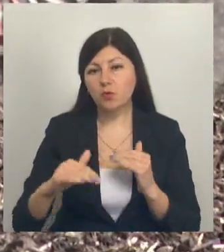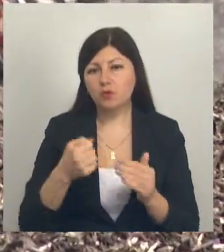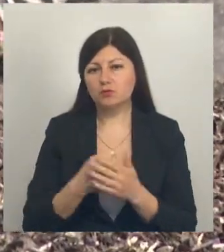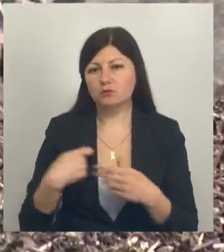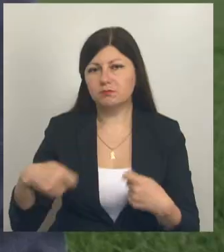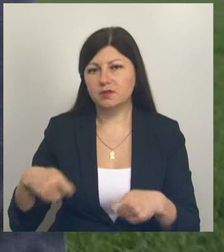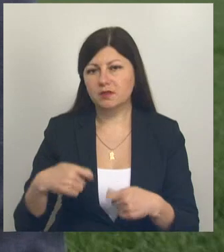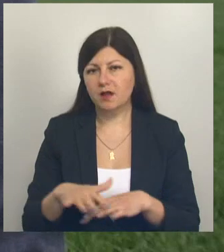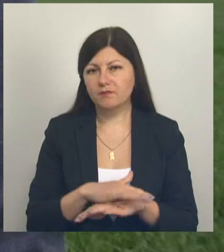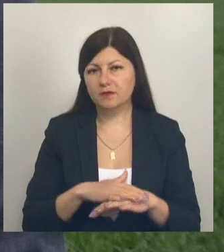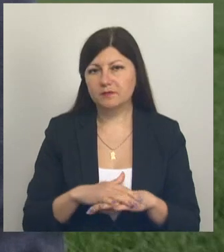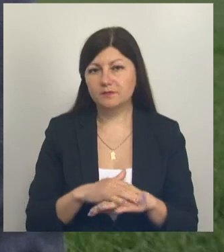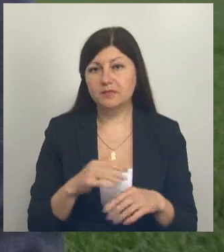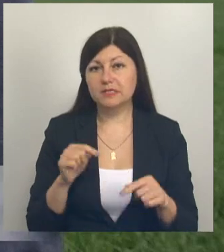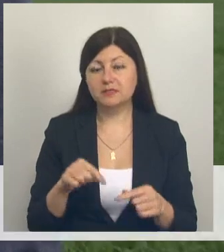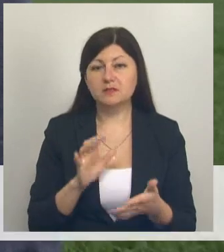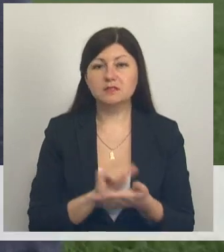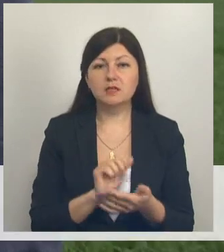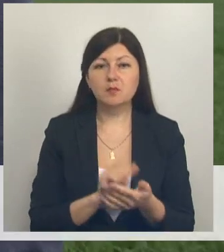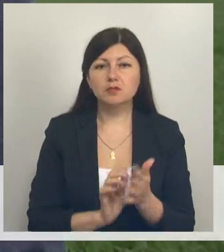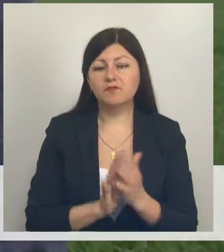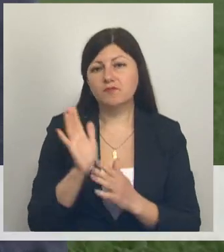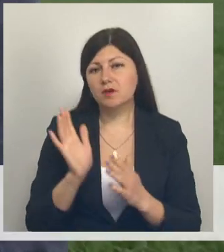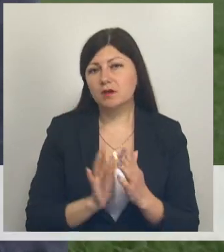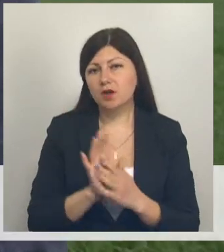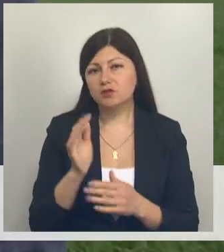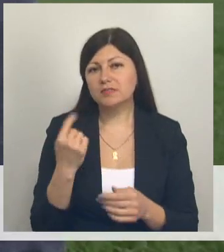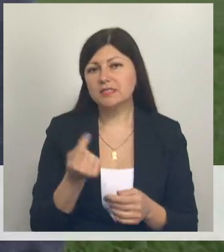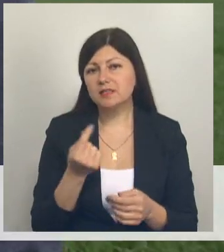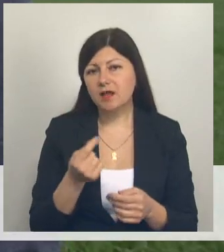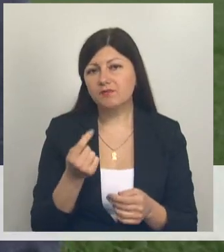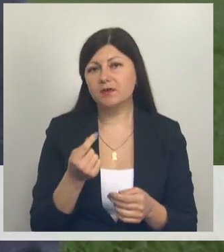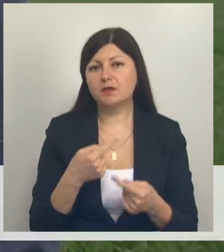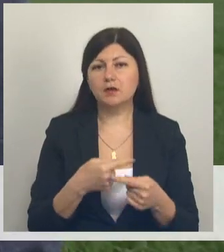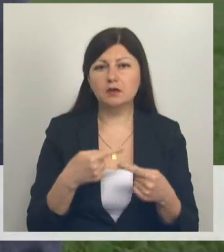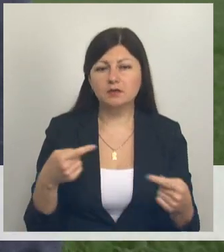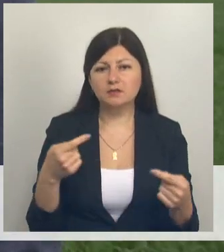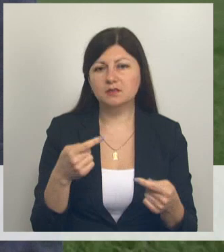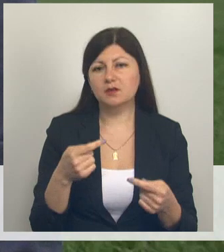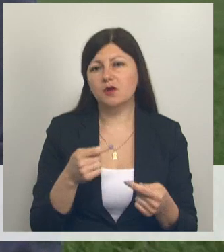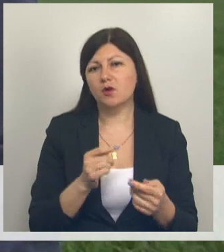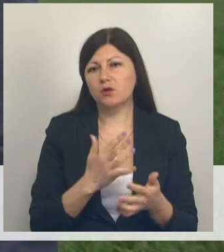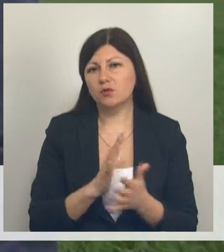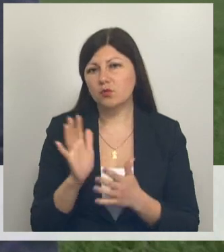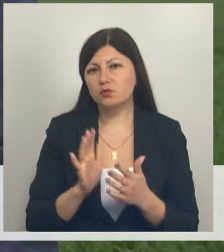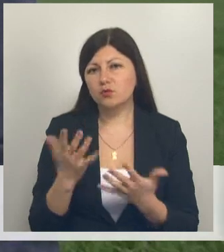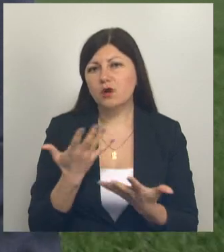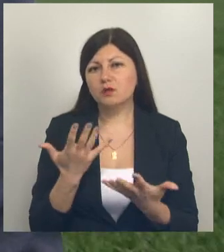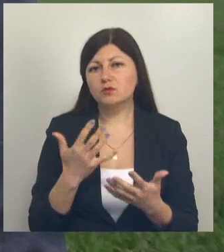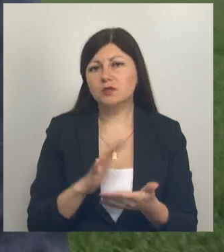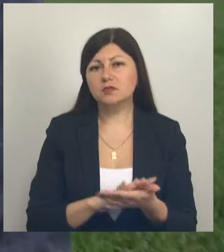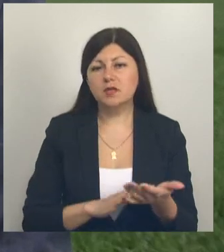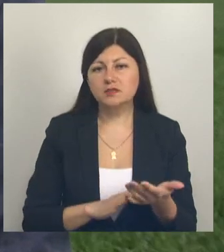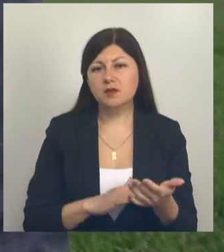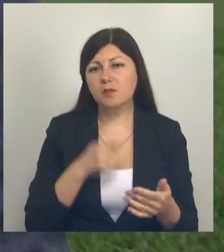Здесь занимаются выращиванием зерновых, технических культур, которые затем на